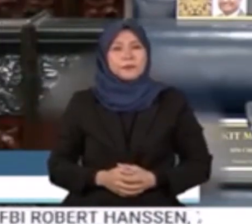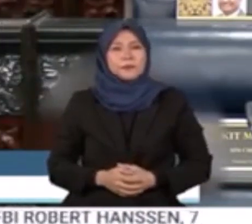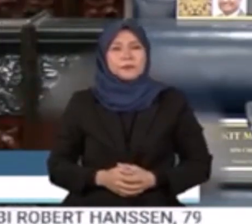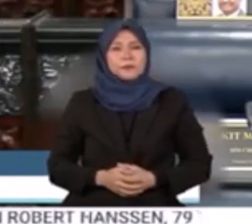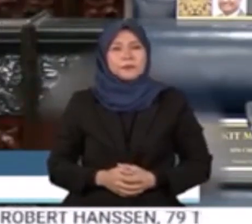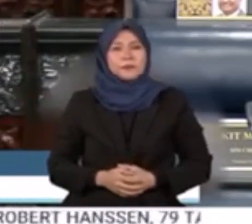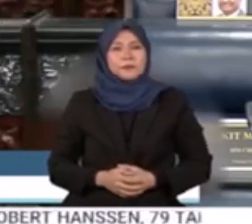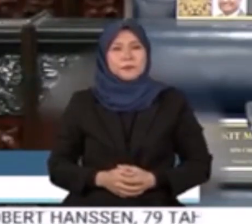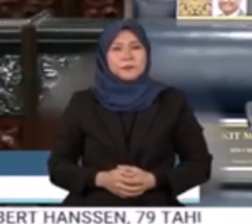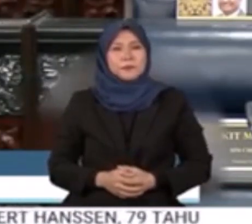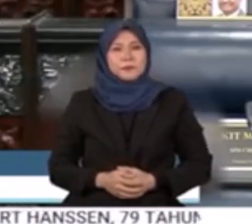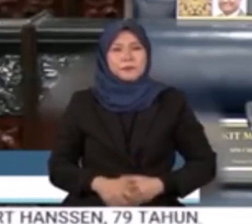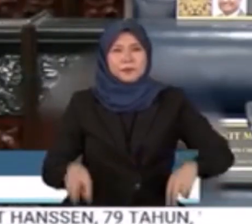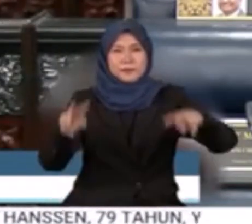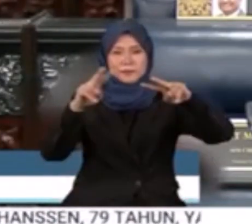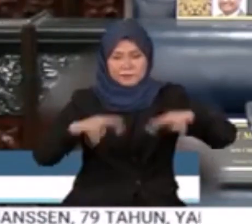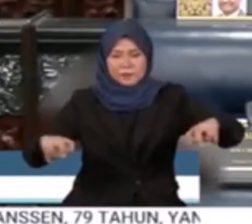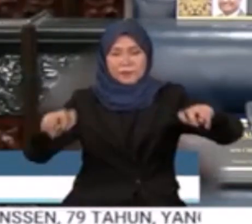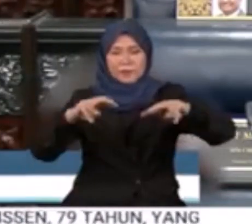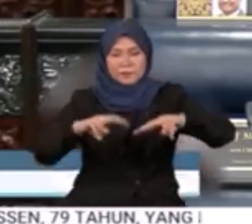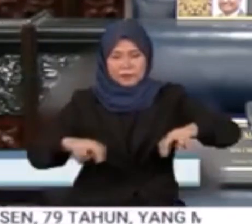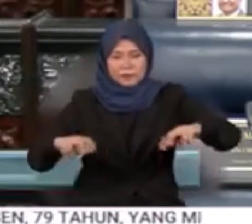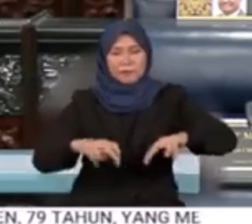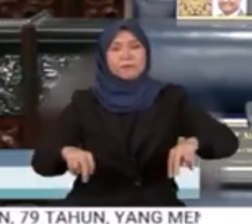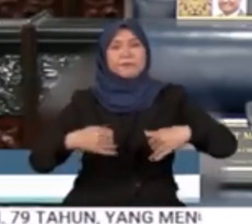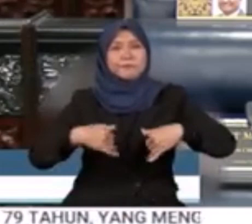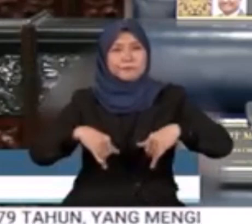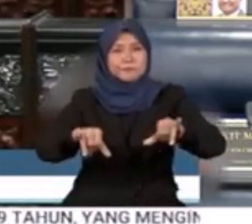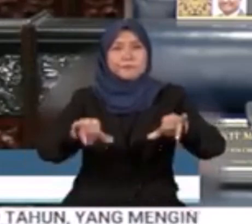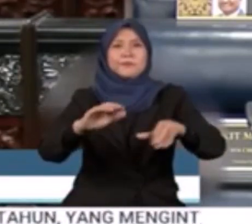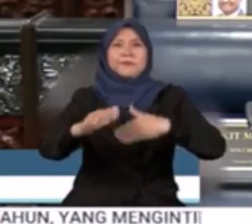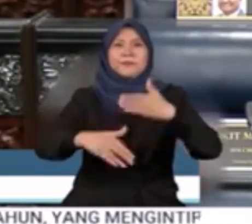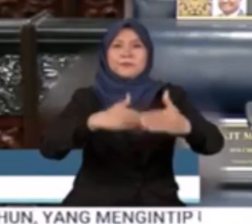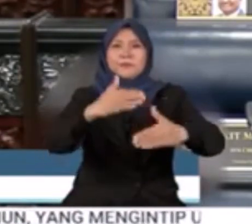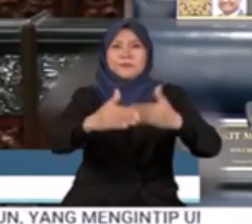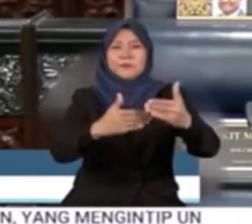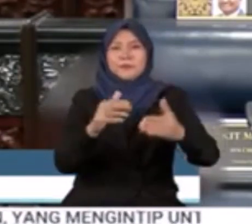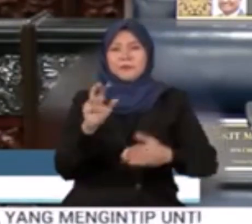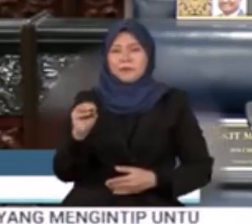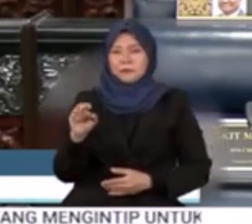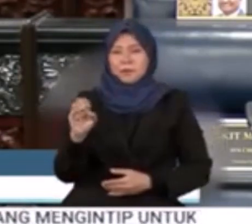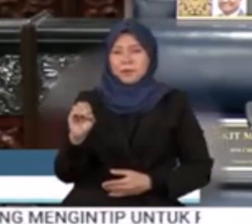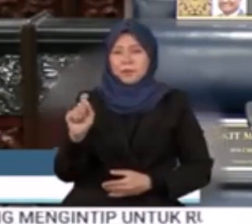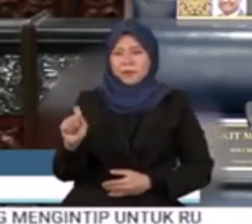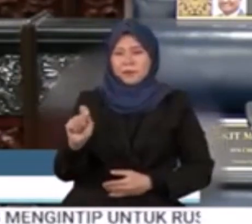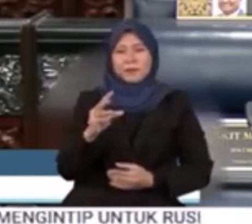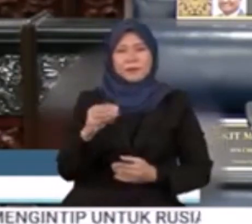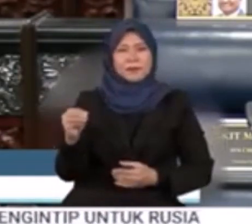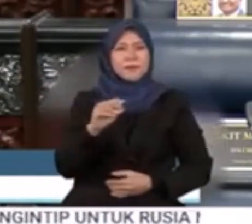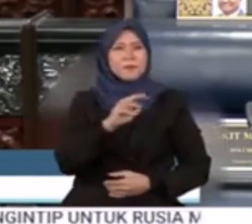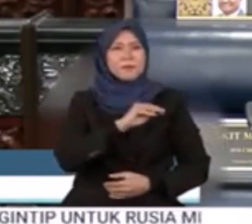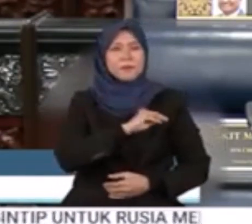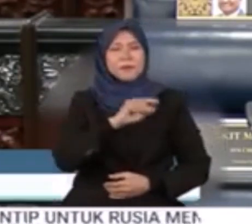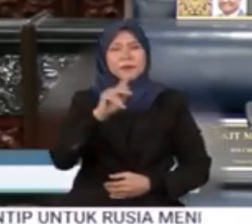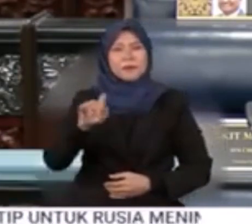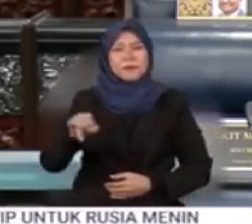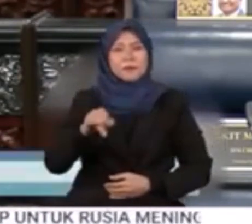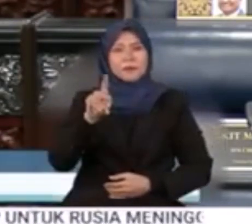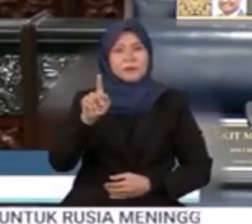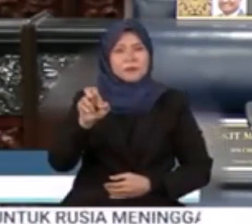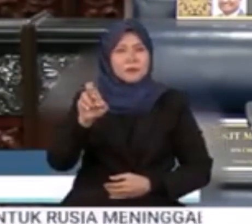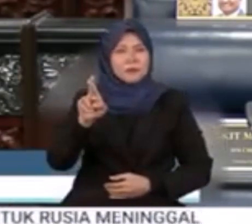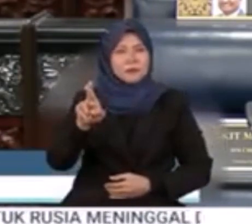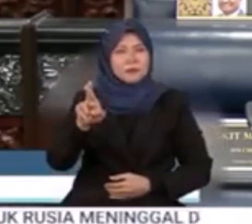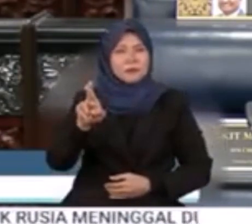Kajian memang sedang dibuat antara bersama MOT dan juga Kementerian Kerja Raya. Sebab